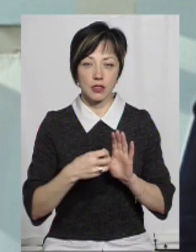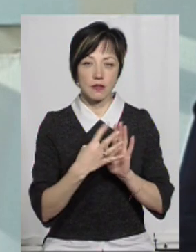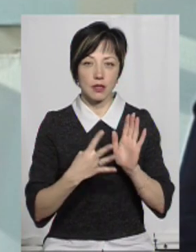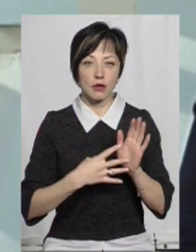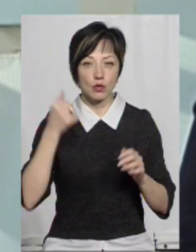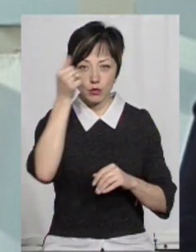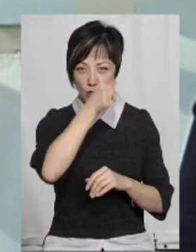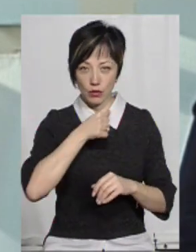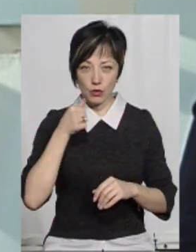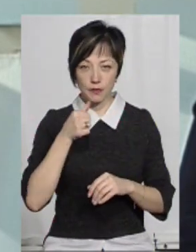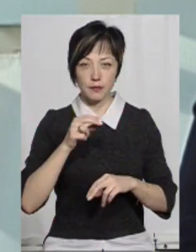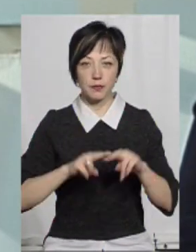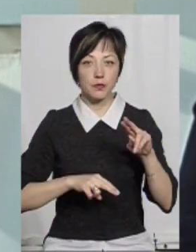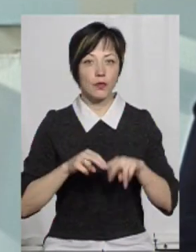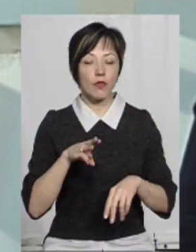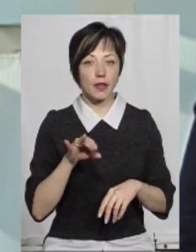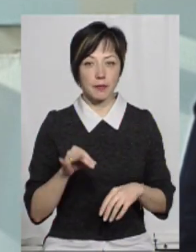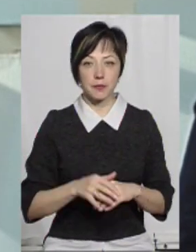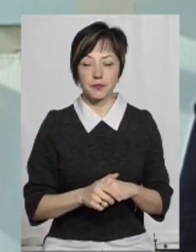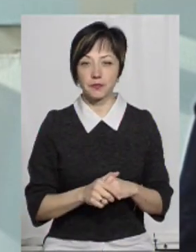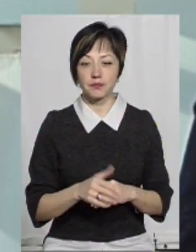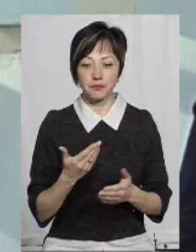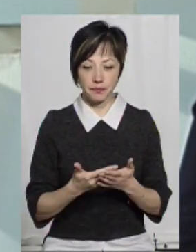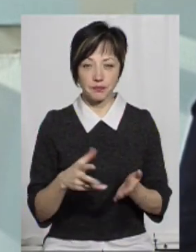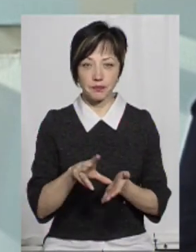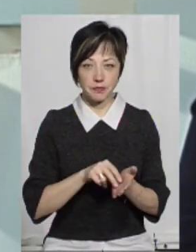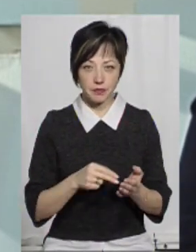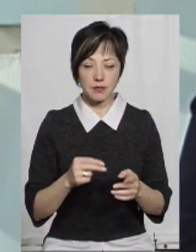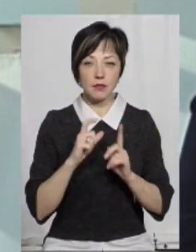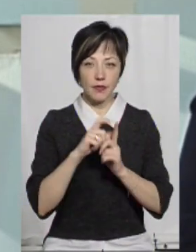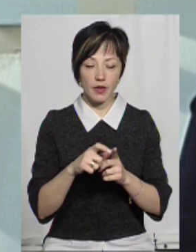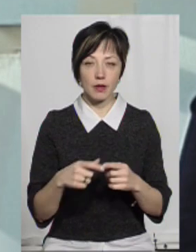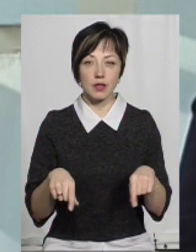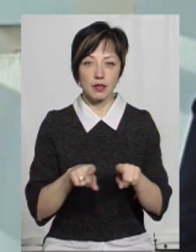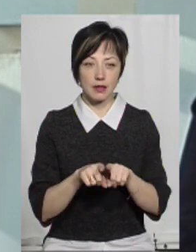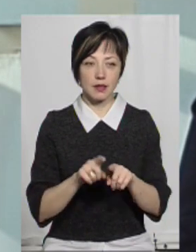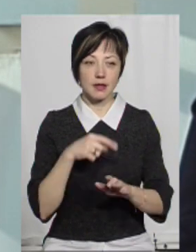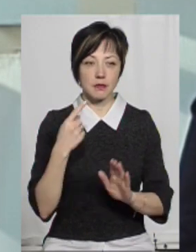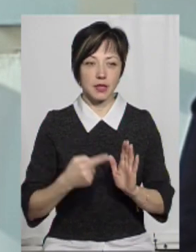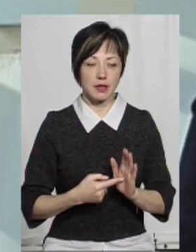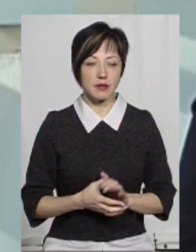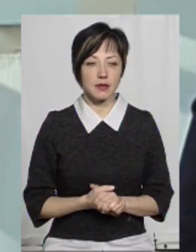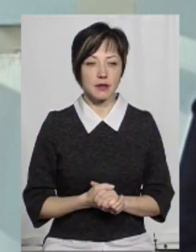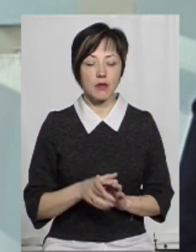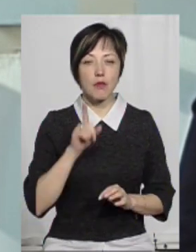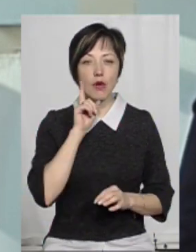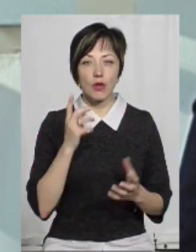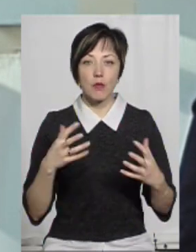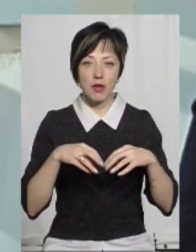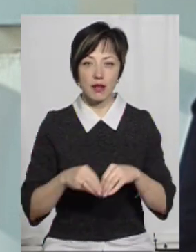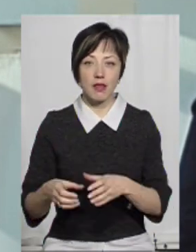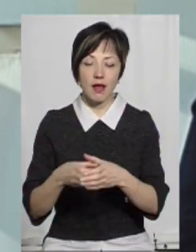2019 році вже побудувати. Тобто, от приклад і відповідь на запитання. Це молодь об